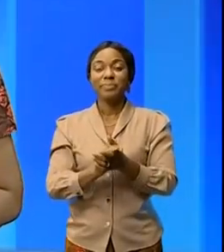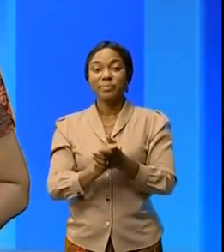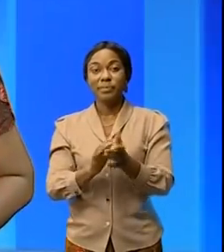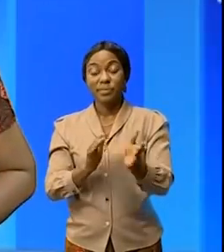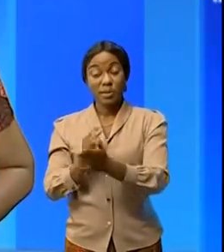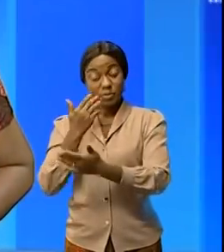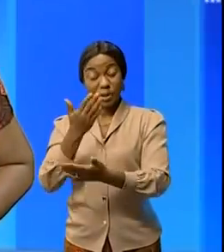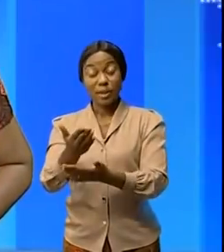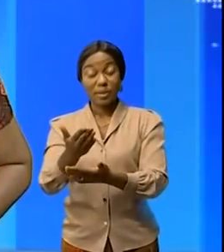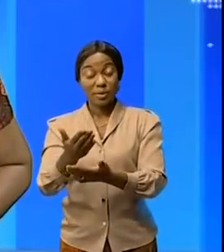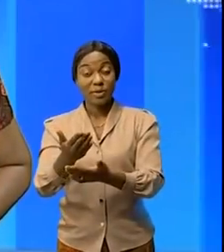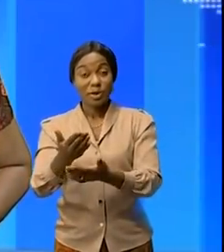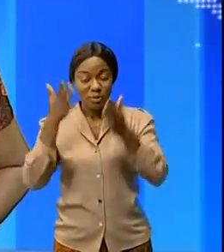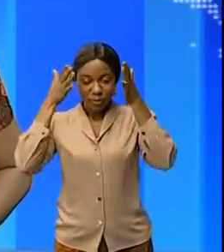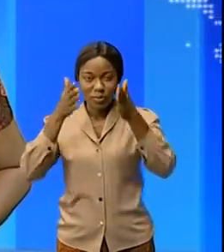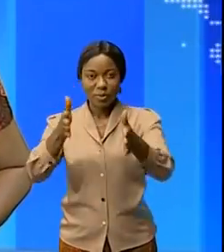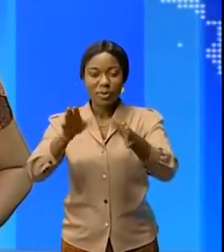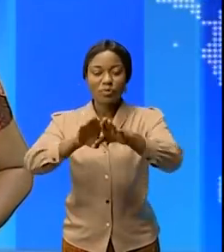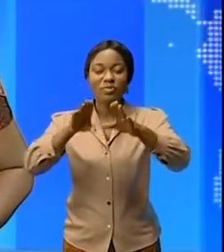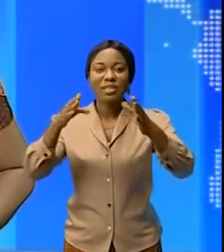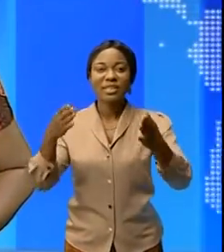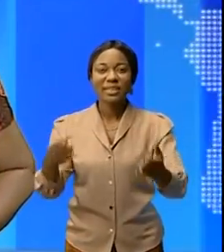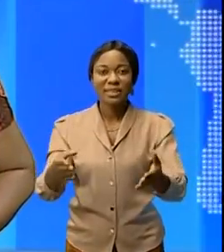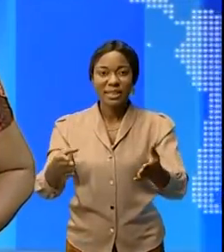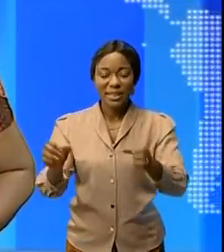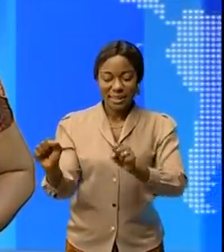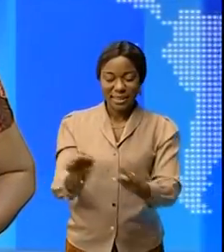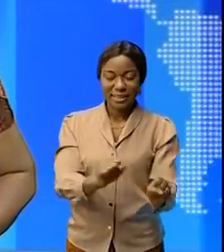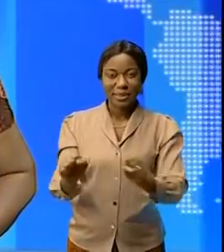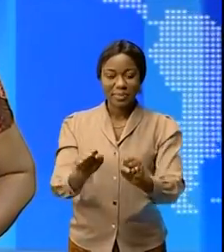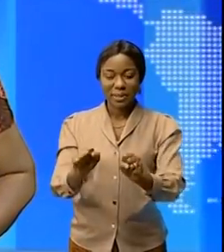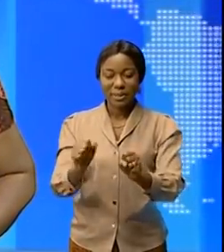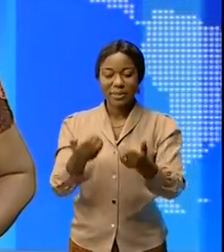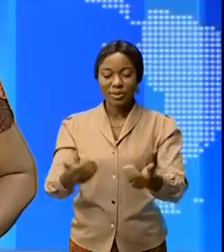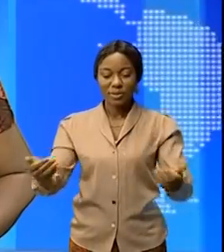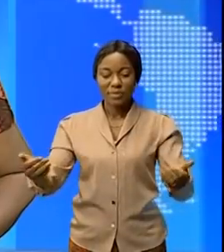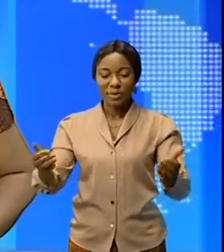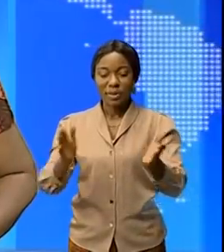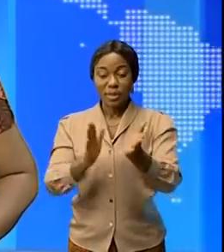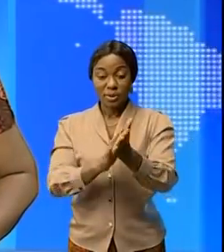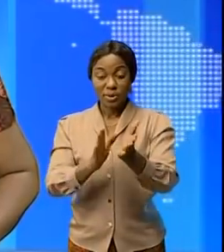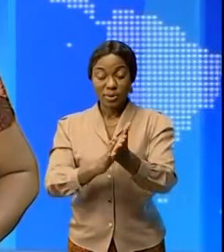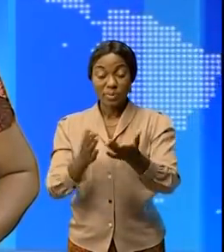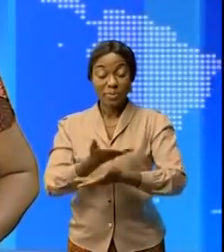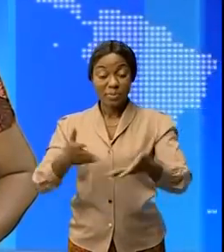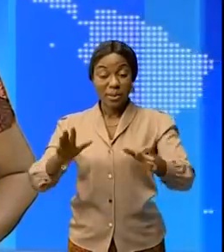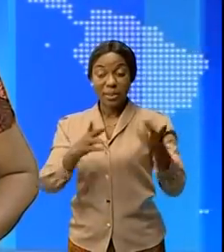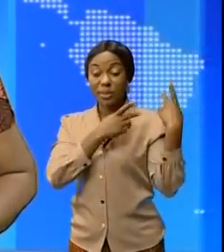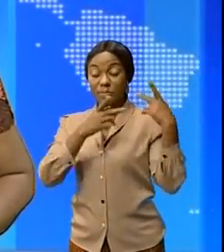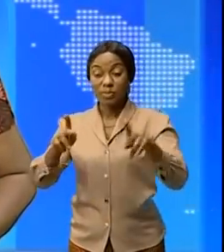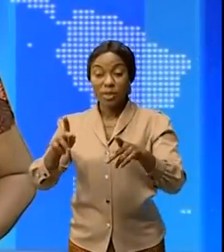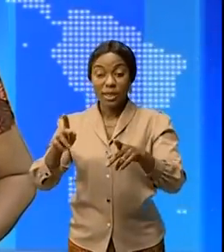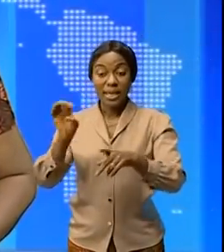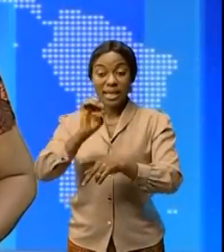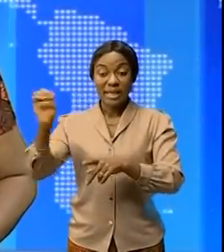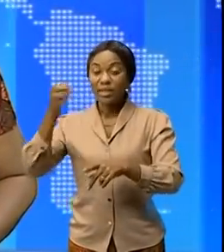Voilà, vous venez là de suivre le lancement de Ténafep à partir de Goma par le ministre de Tute, le